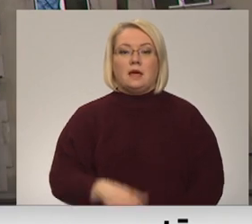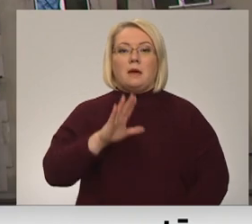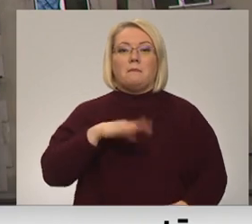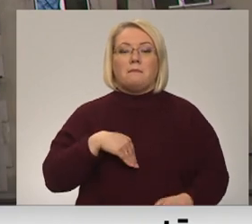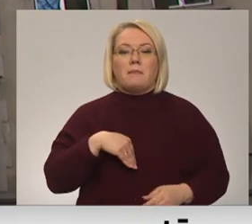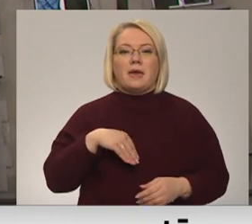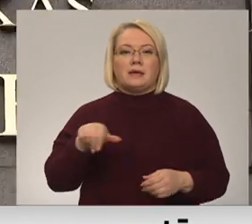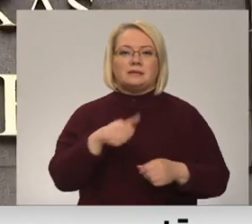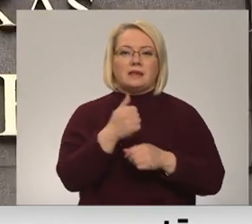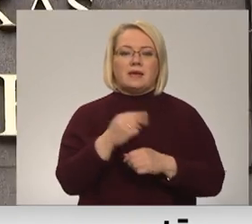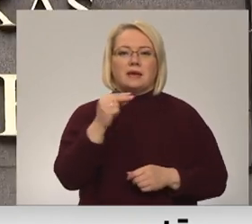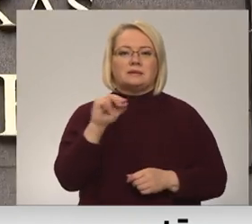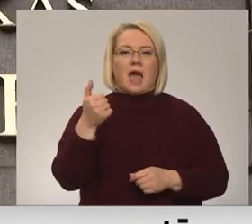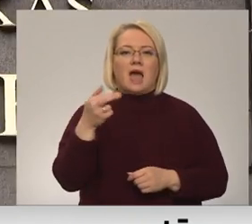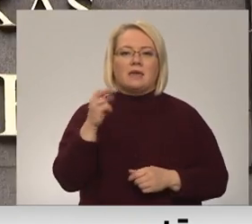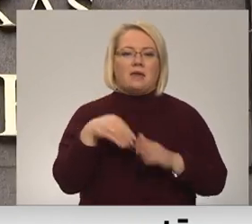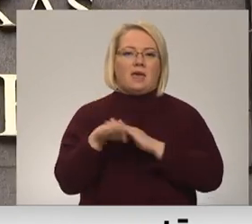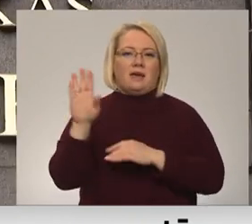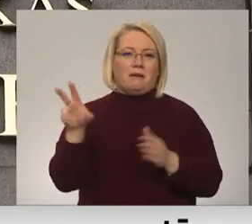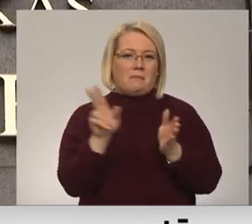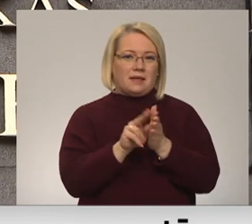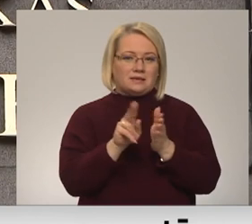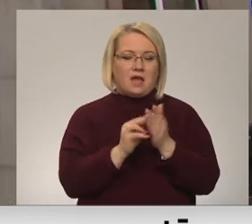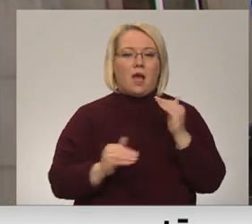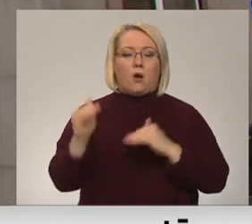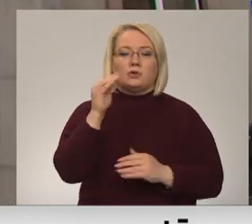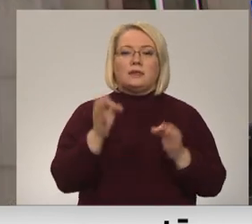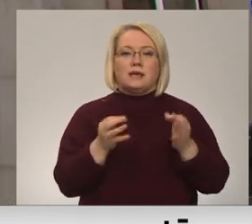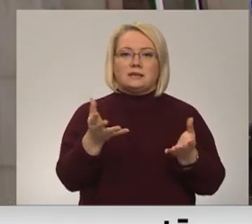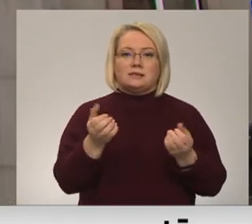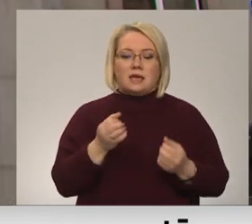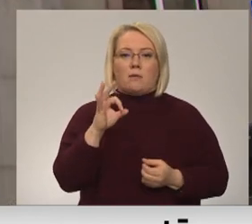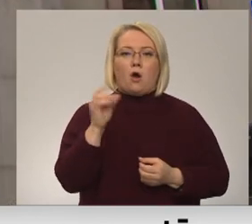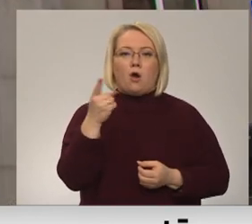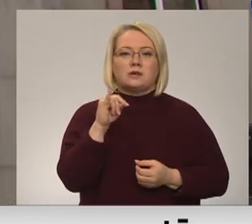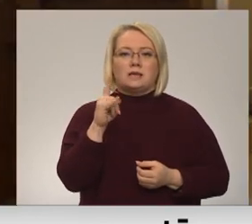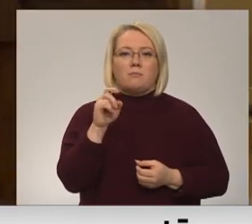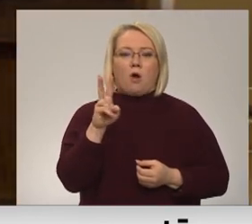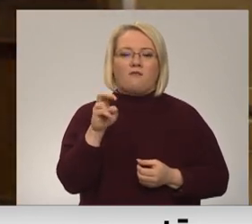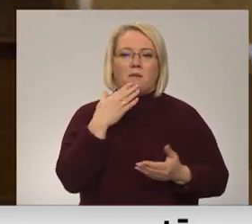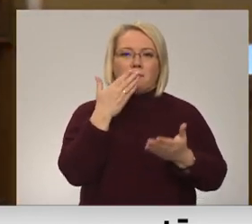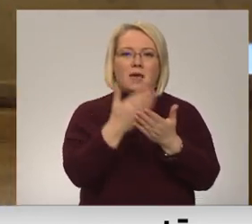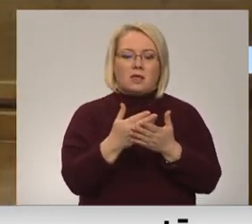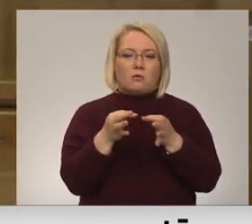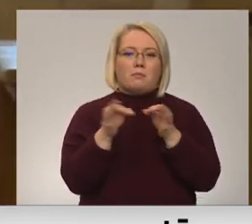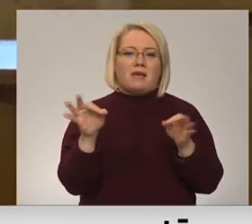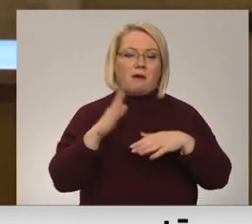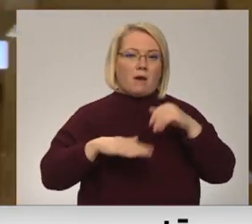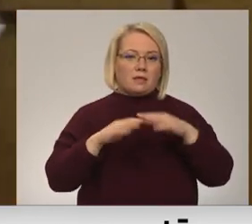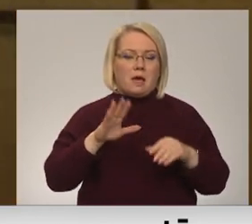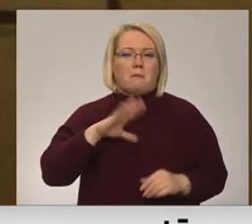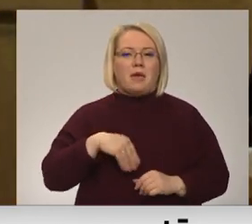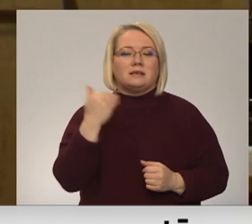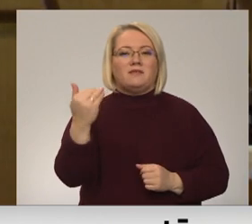senatoras Mārītis Zāģeris aiziešanas pensijā augstākā tiesa bija saņēma uz Sanitas Osipovas pieteikumu vakantajam amatam. Pēc viņas